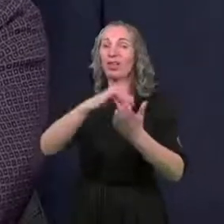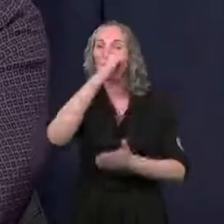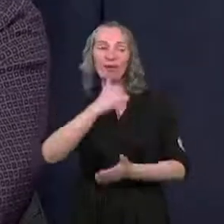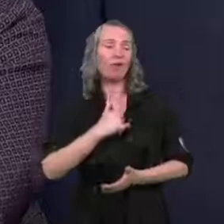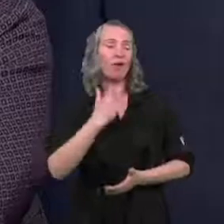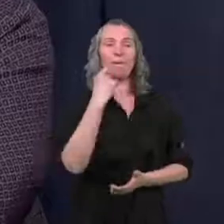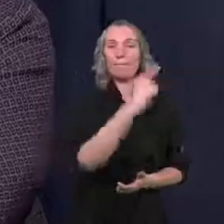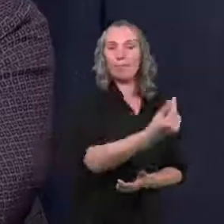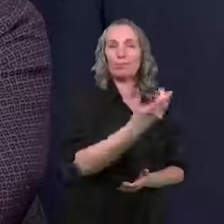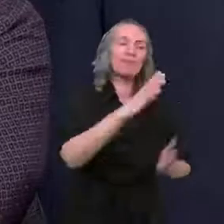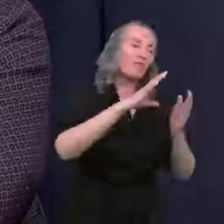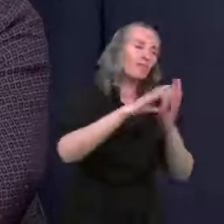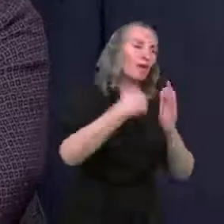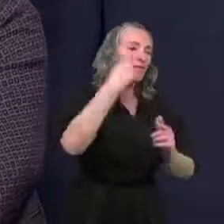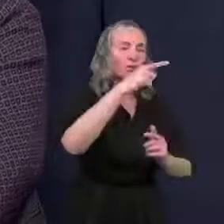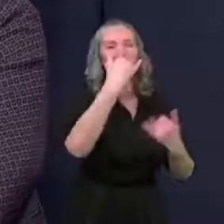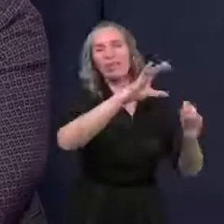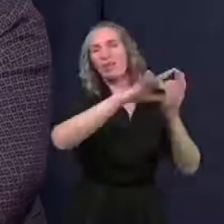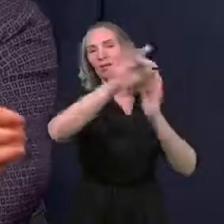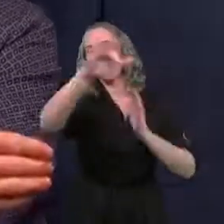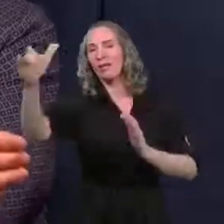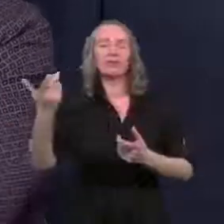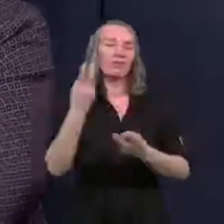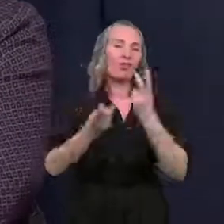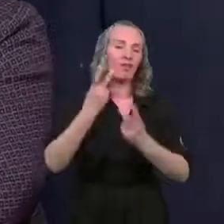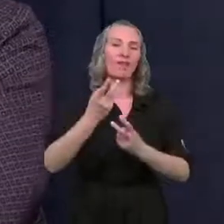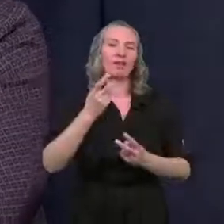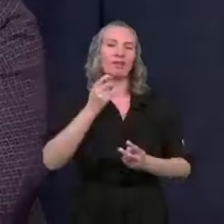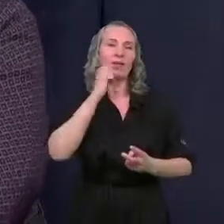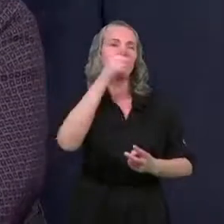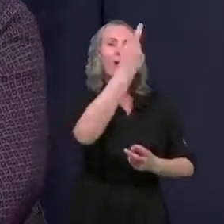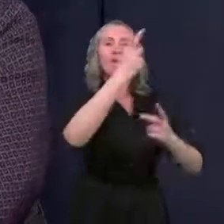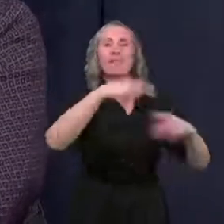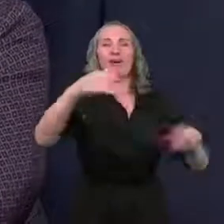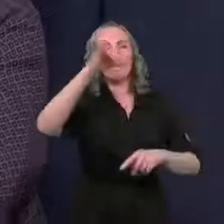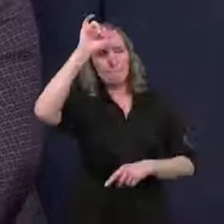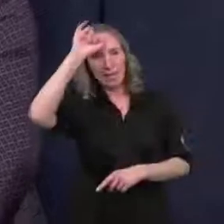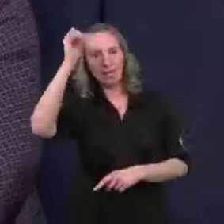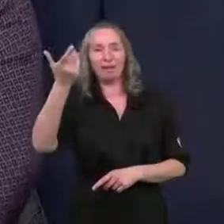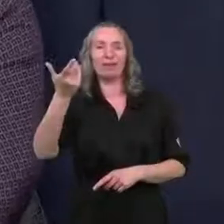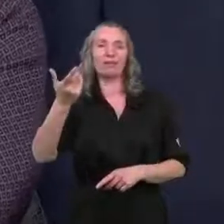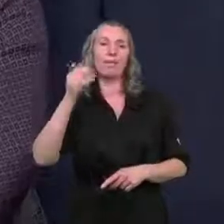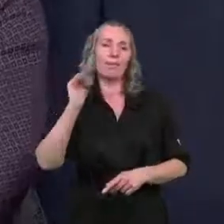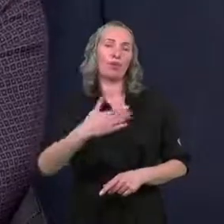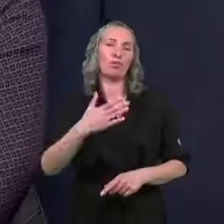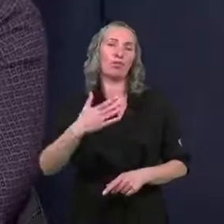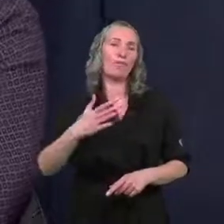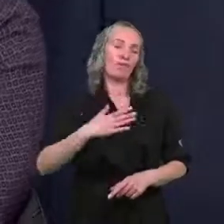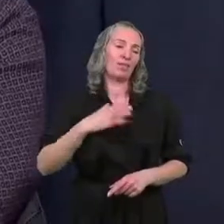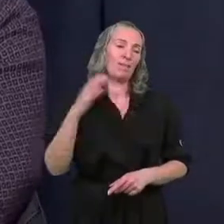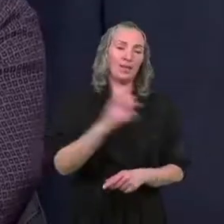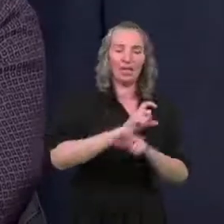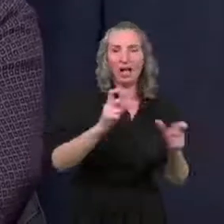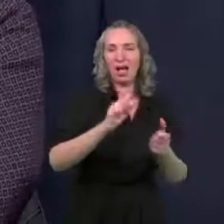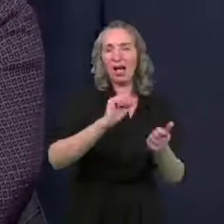pójść, czy we Włocławku, czy w zupełnie innym mieście, czy nawet jechać do Filharmonii Berlińskiej, może być tylko brak czasu albo brak